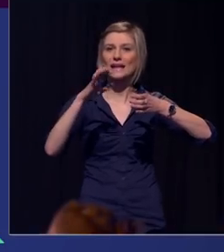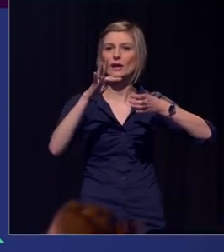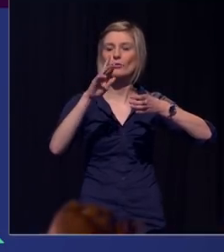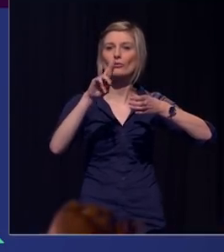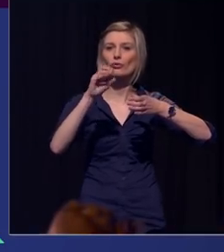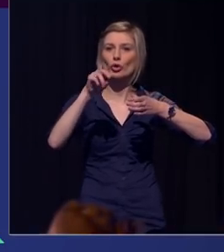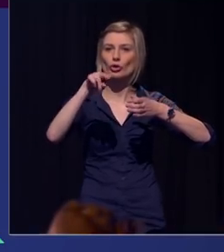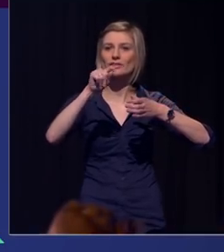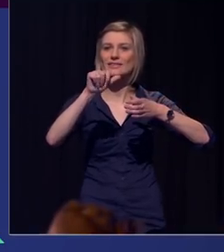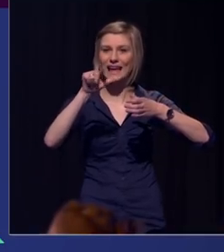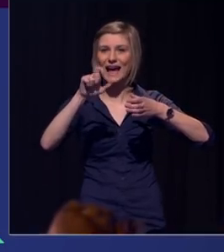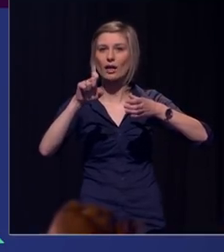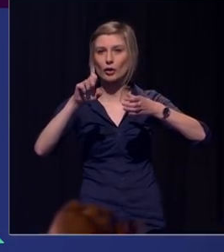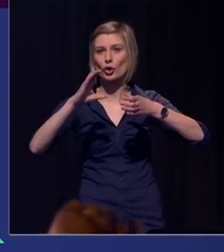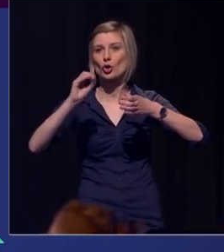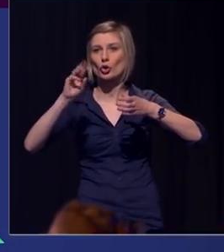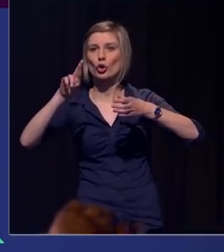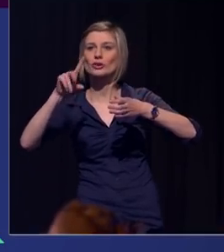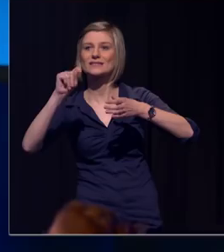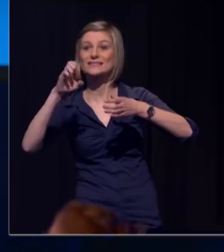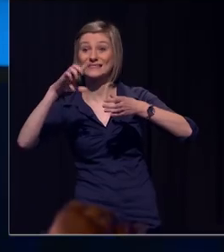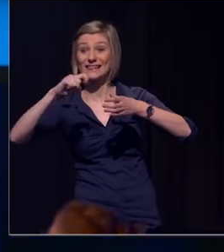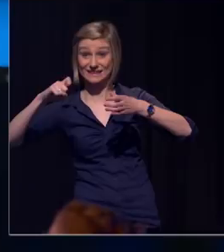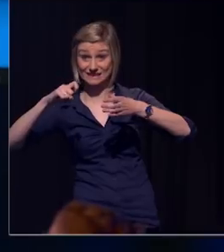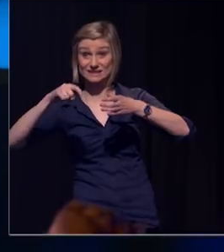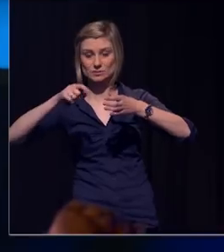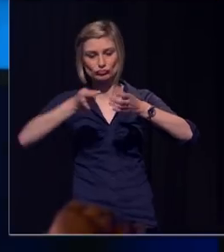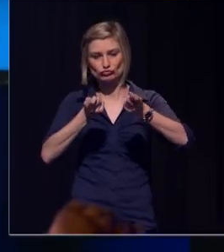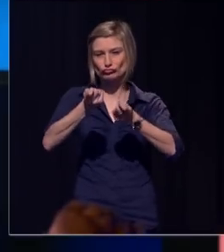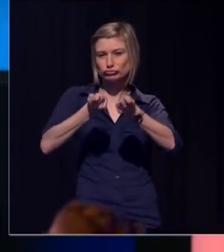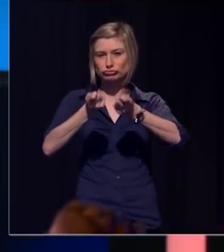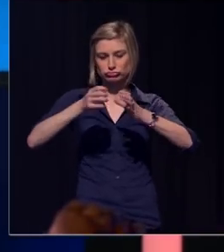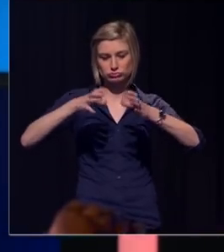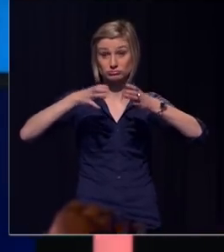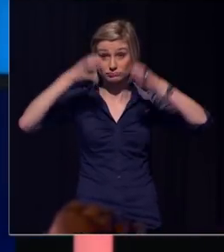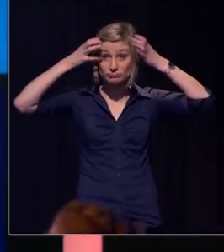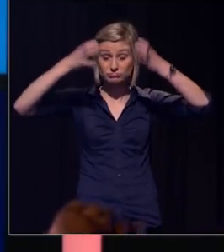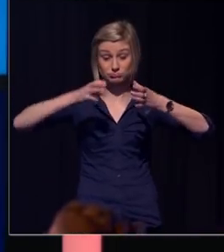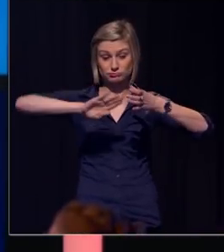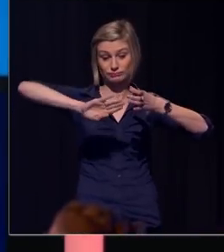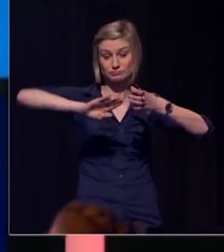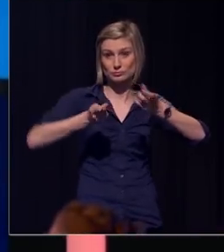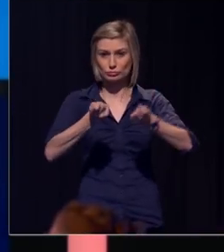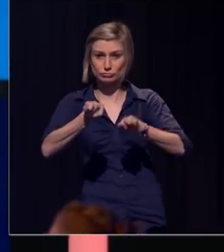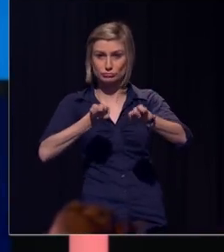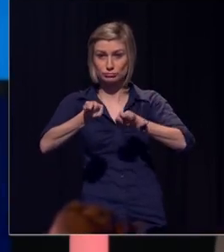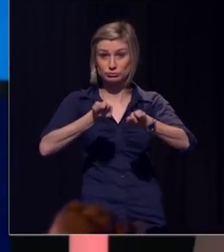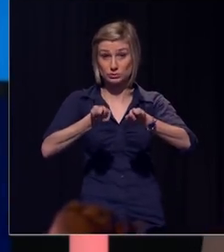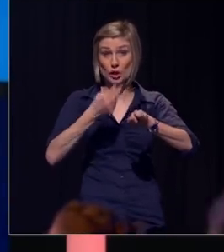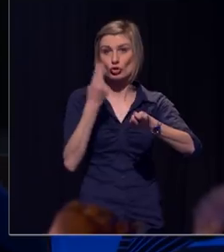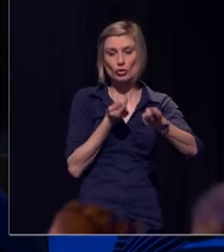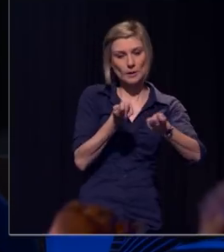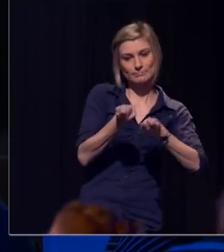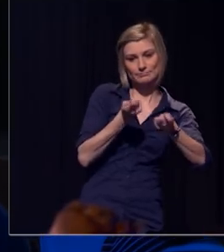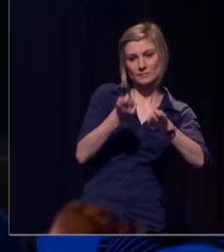Dat is een beetje de controlekamer van ons lichaam. Het komt er eigenlijk op neer dat wij die zelfcontrole gebruiken om goede keuzes te maken.